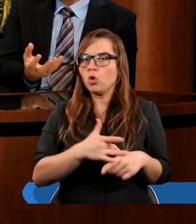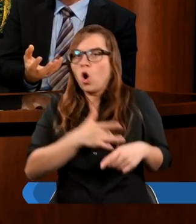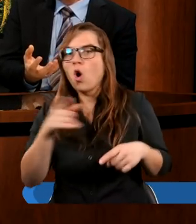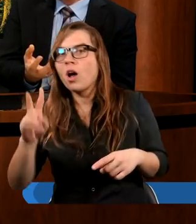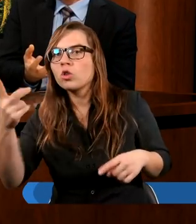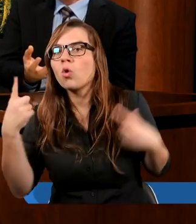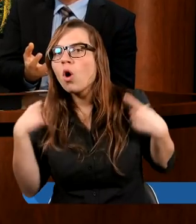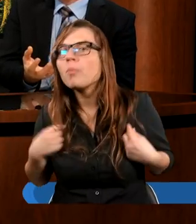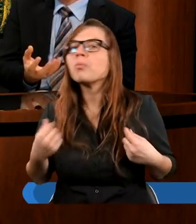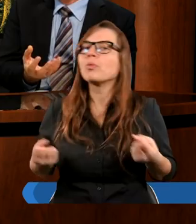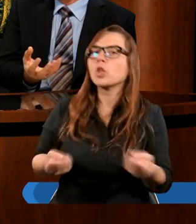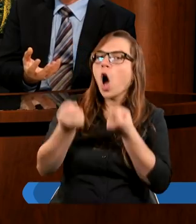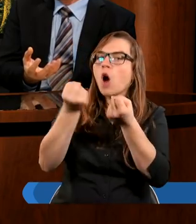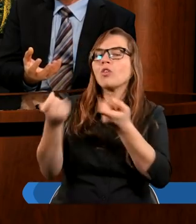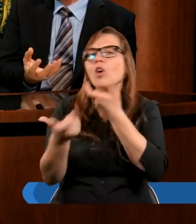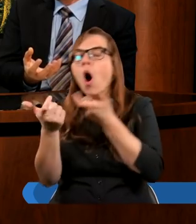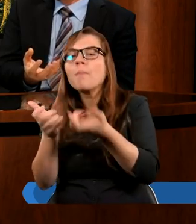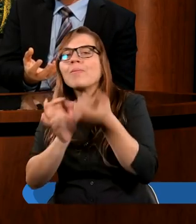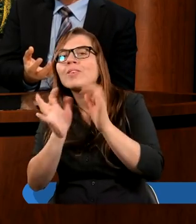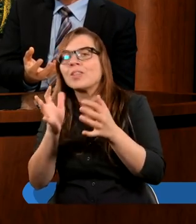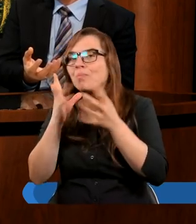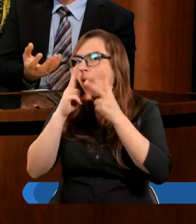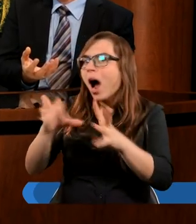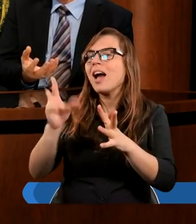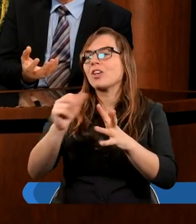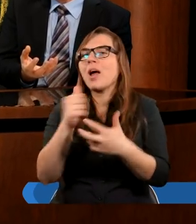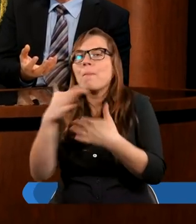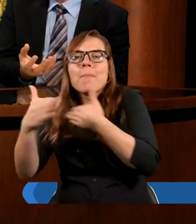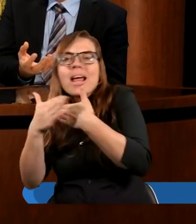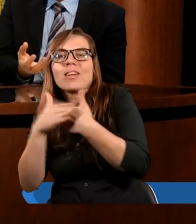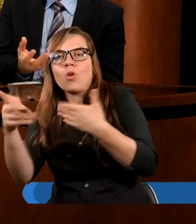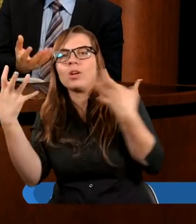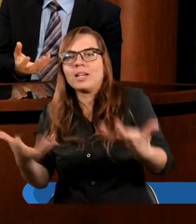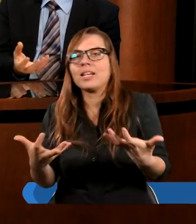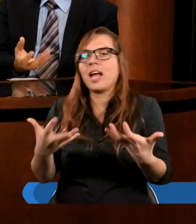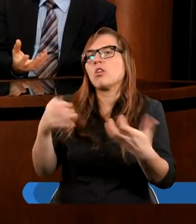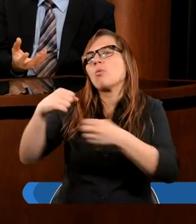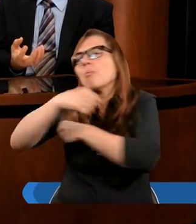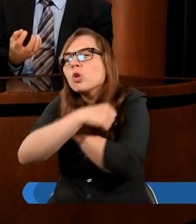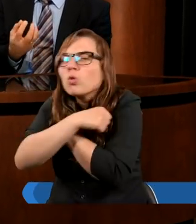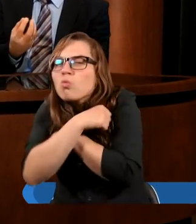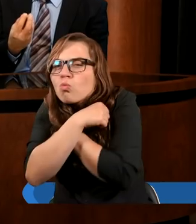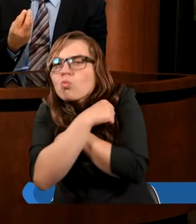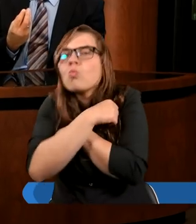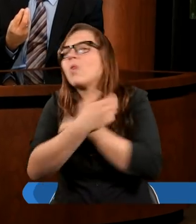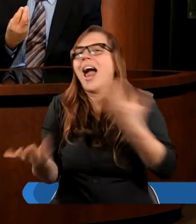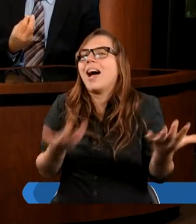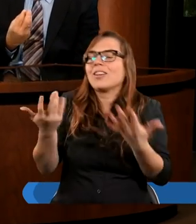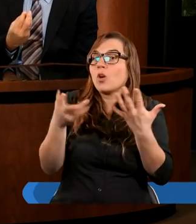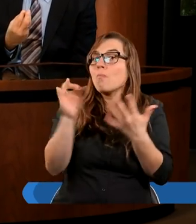kocha drugą osobę, prawda, żeby być w obecności. Prawda? Żeby być blisko Niego. Żeby oczywiście przytulać i tak dalej. Bo